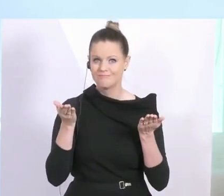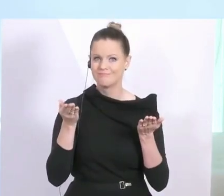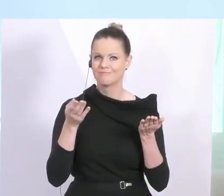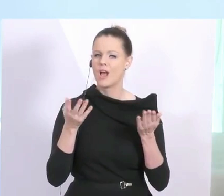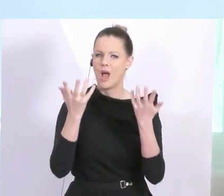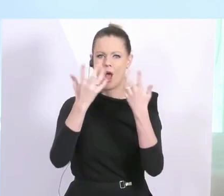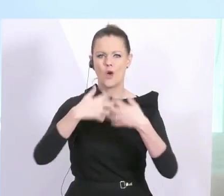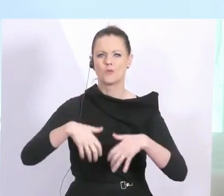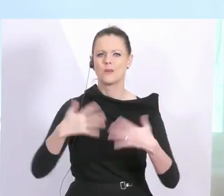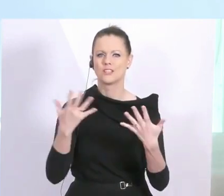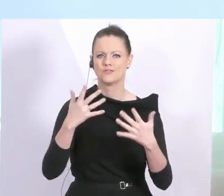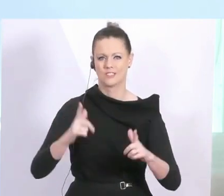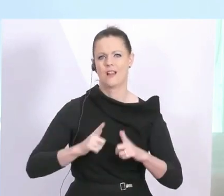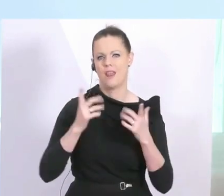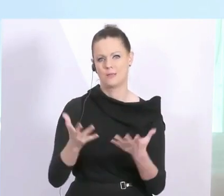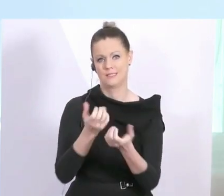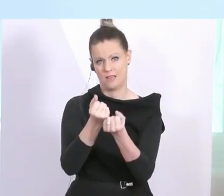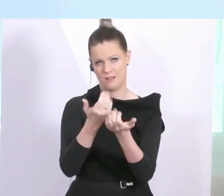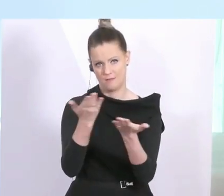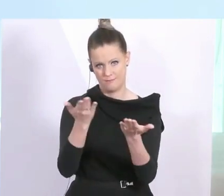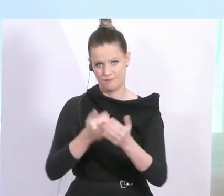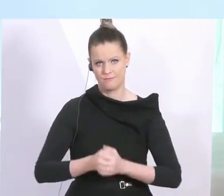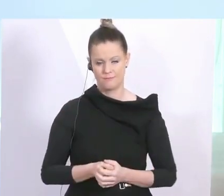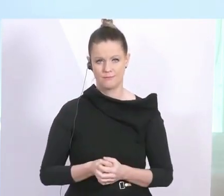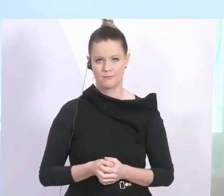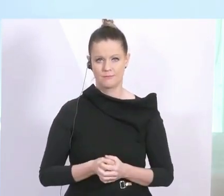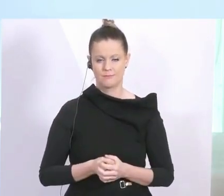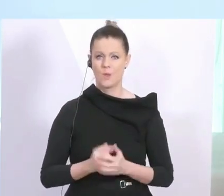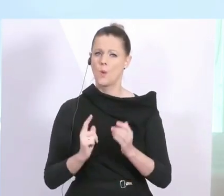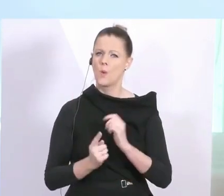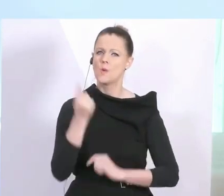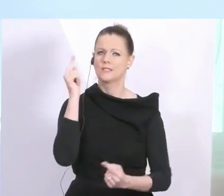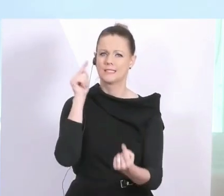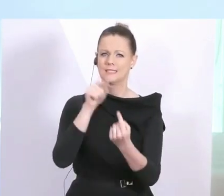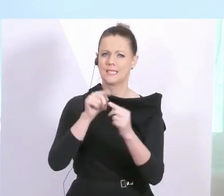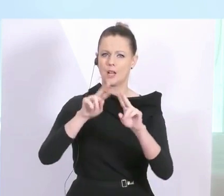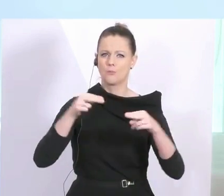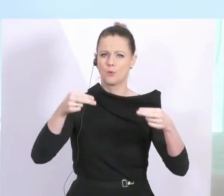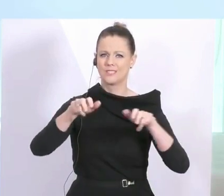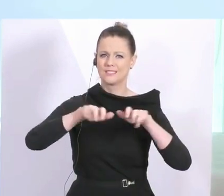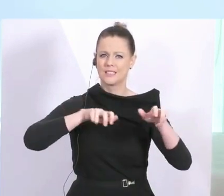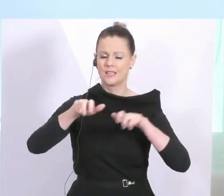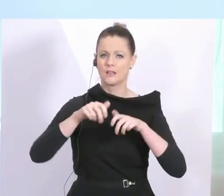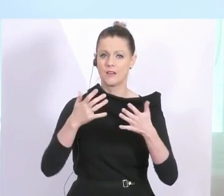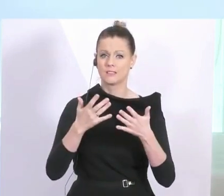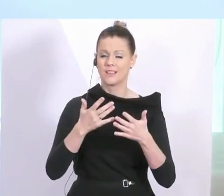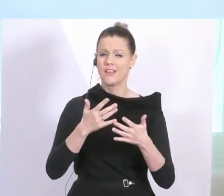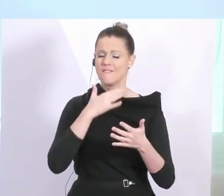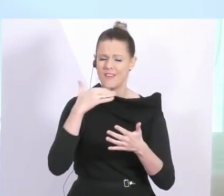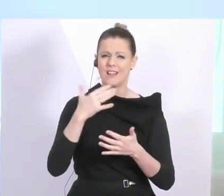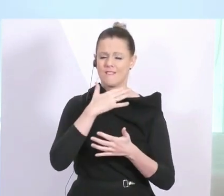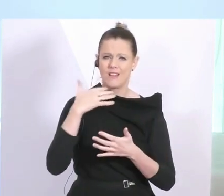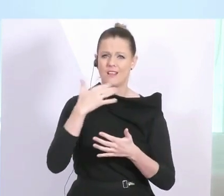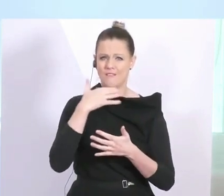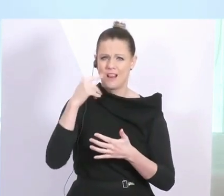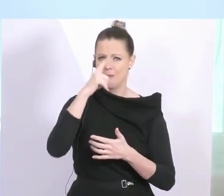Lebensrettern. Das oberste Ziel der Bundesregierung ist natürlich, möglichst viele Menschenleben zu retten. Auch wenn